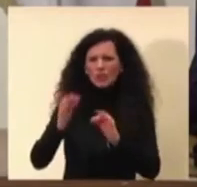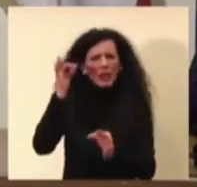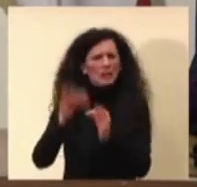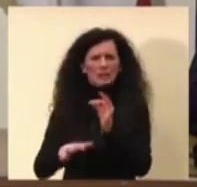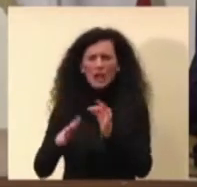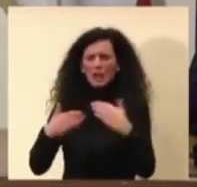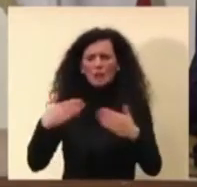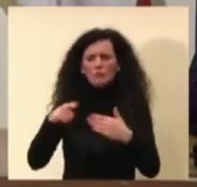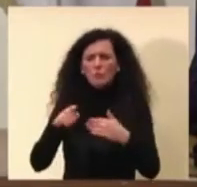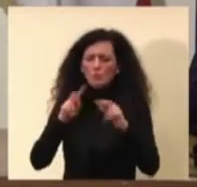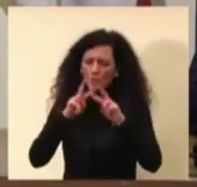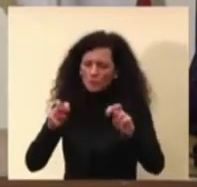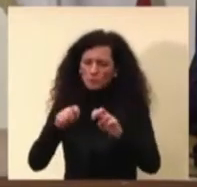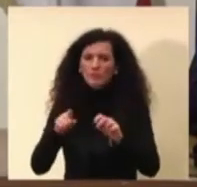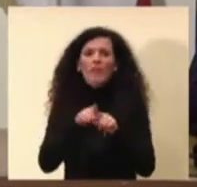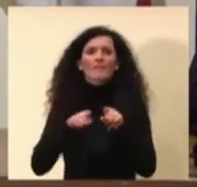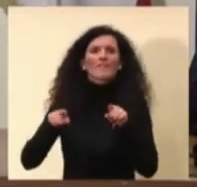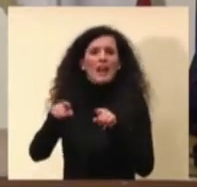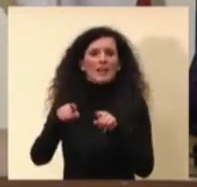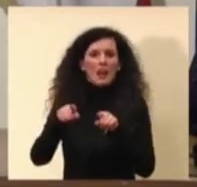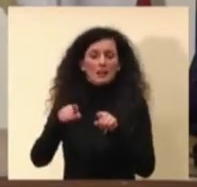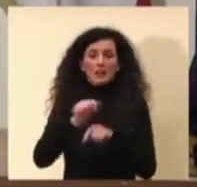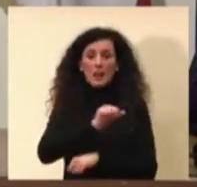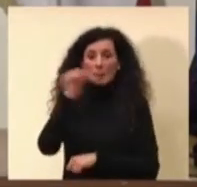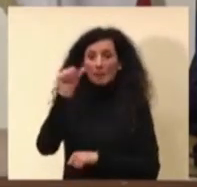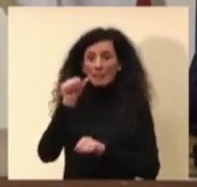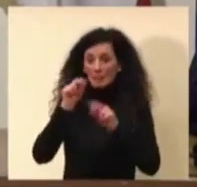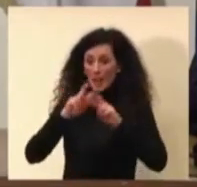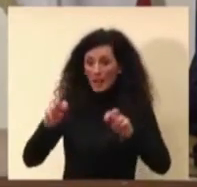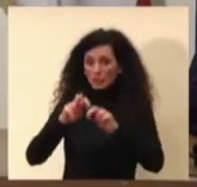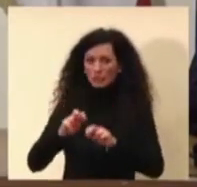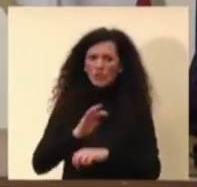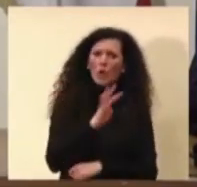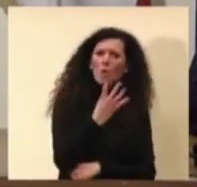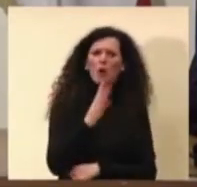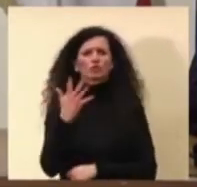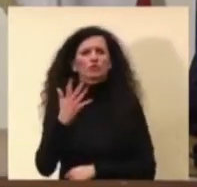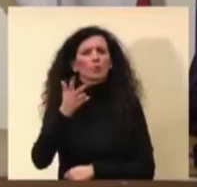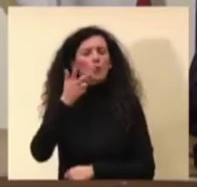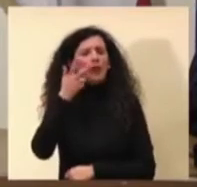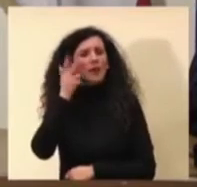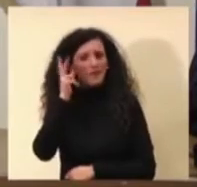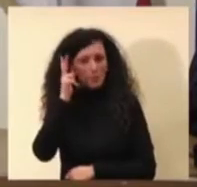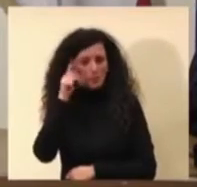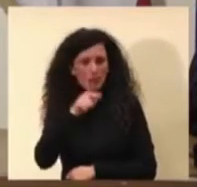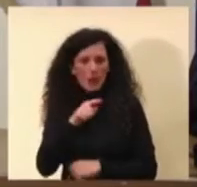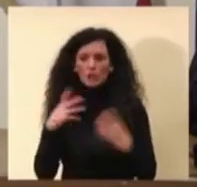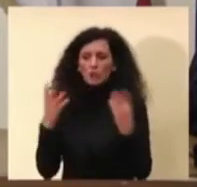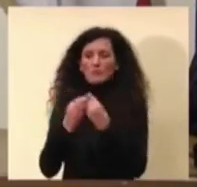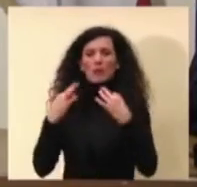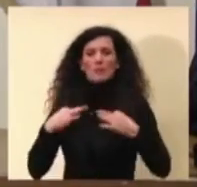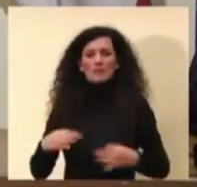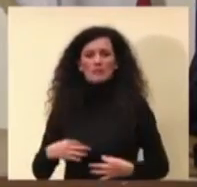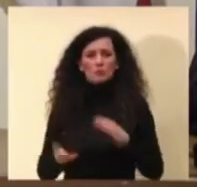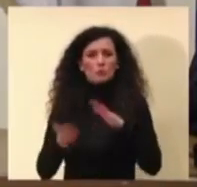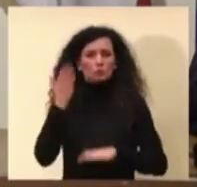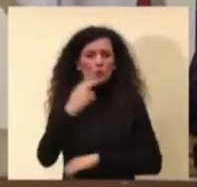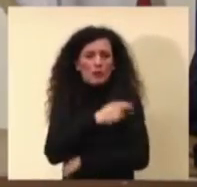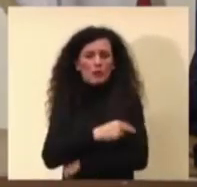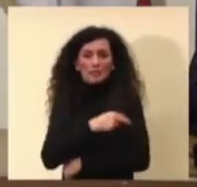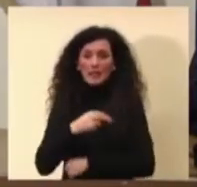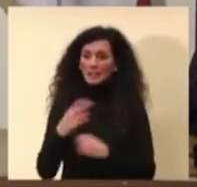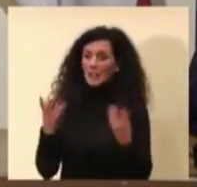varianti. La prima è stata fatta il 4-5 febbraio dall'Istituto Superiore di Sanità in collaborazione col Ministero della Salute